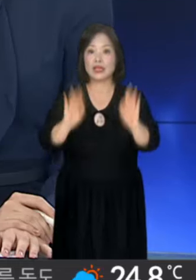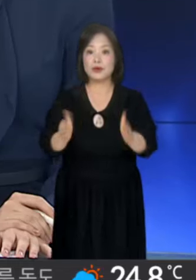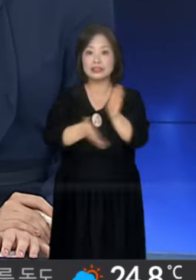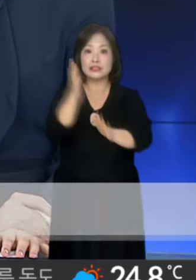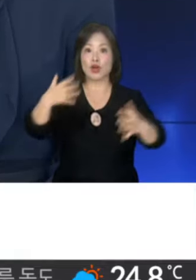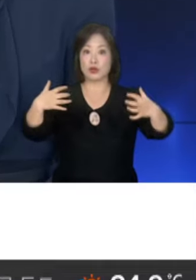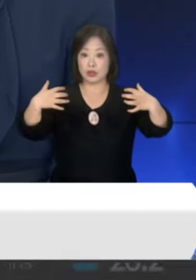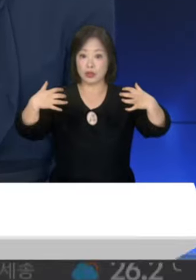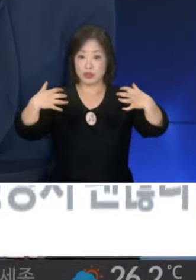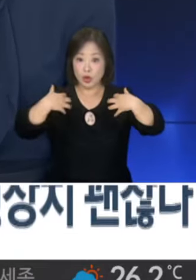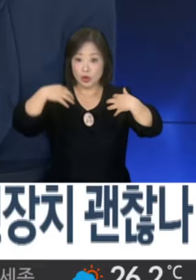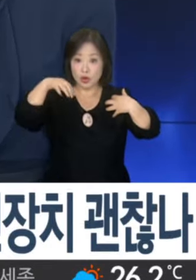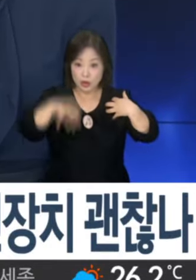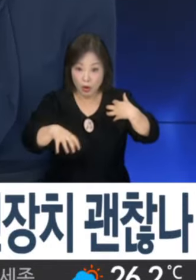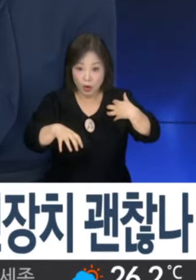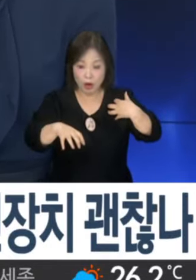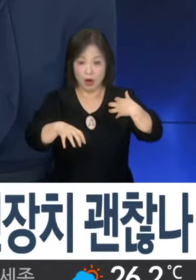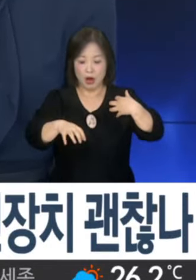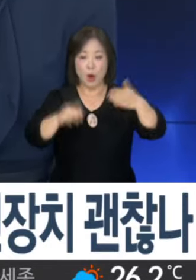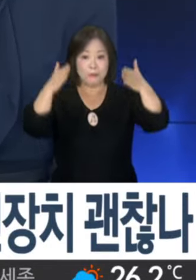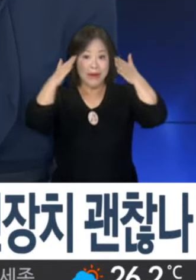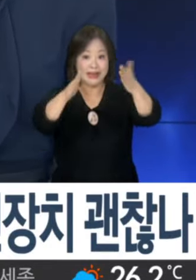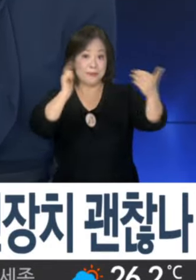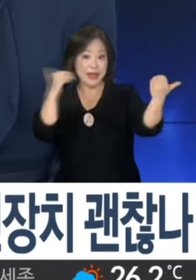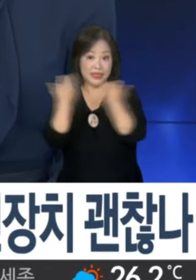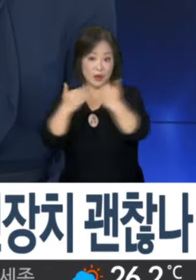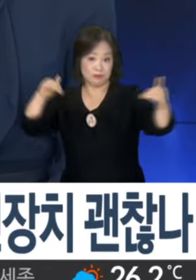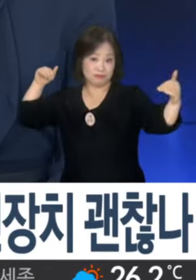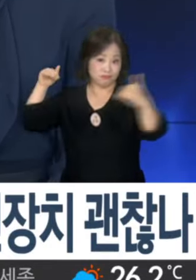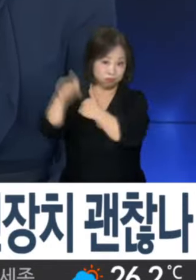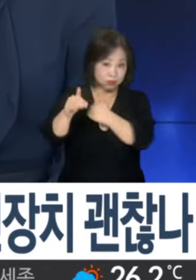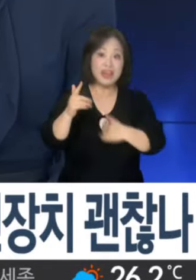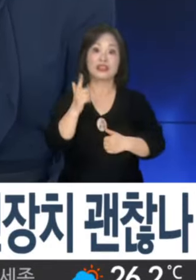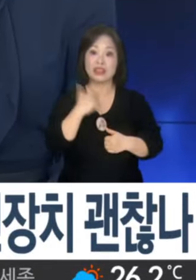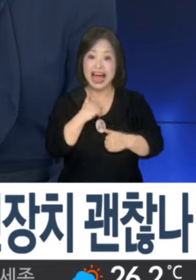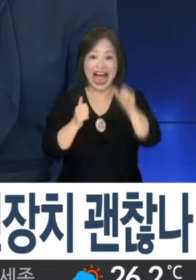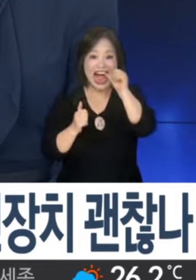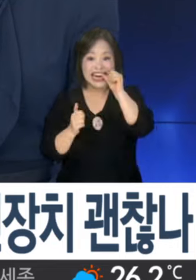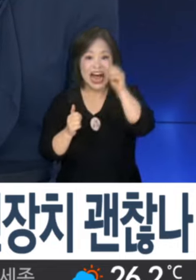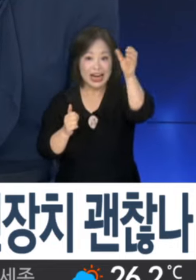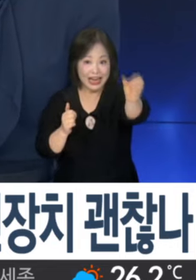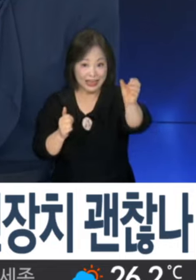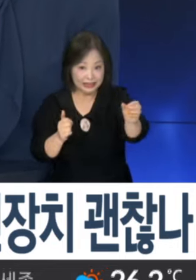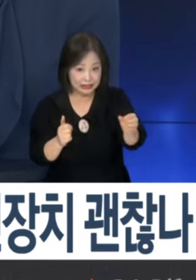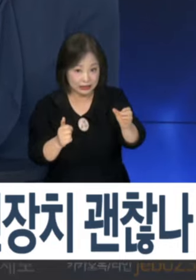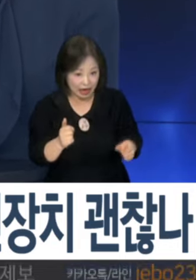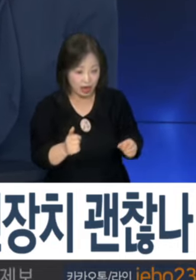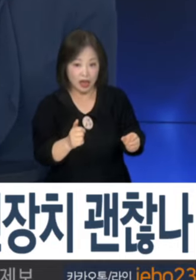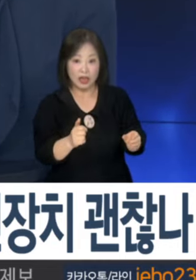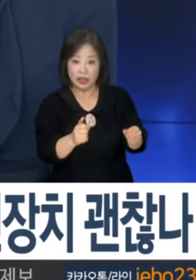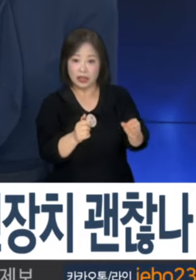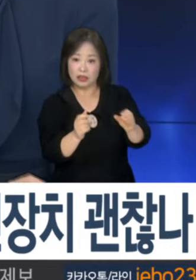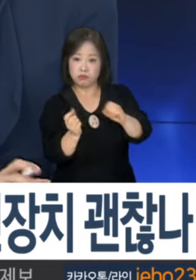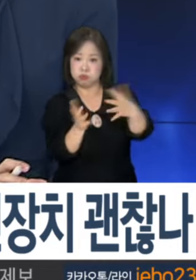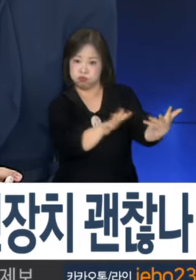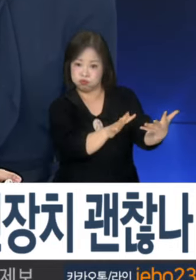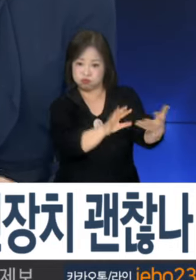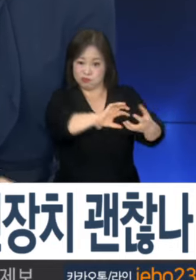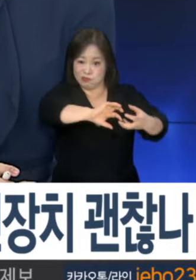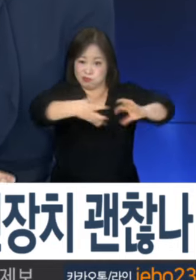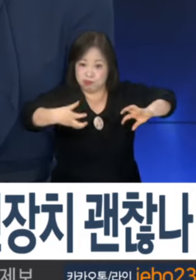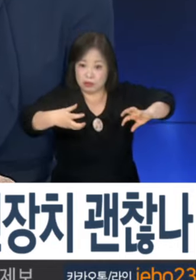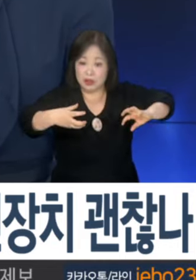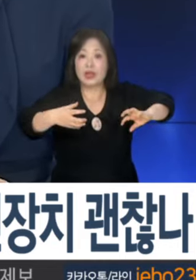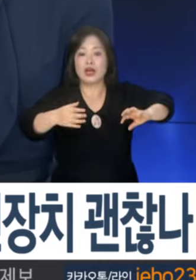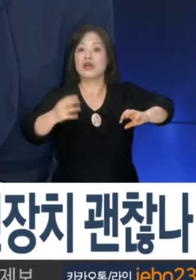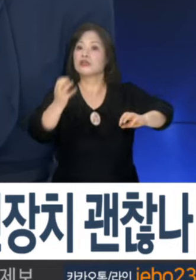이번 시청역 역주행 사고로 당시 차도와 보도를 분리하고 있던 가드레일이 크게 훼손이 됐습니다. 서울시가 가드레일을